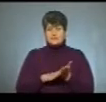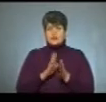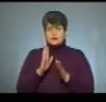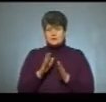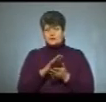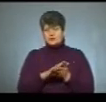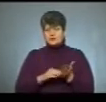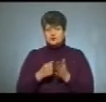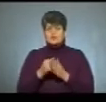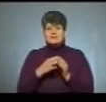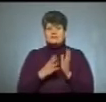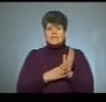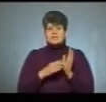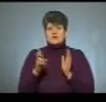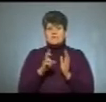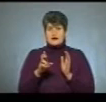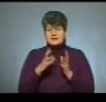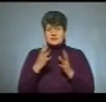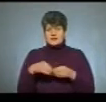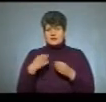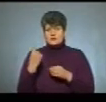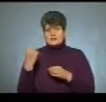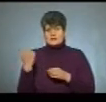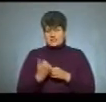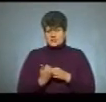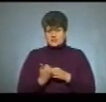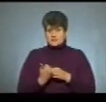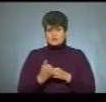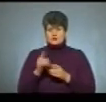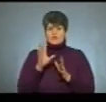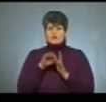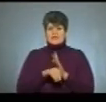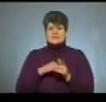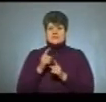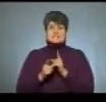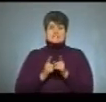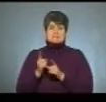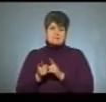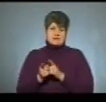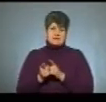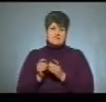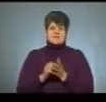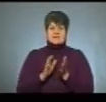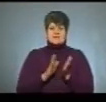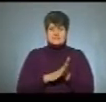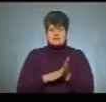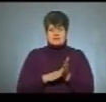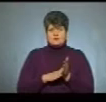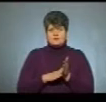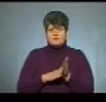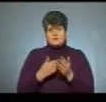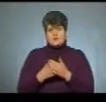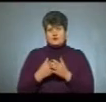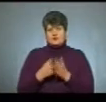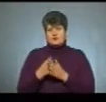19 березня, і потім ще дається тиждень на те, щоб внести зміни до реєстраційних даних. Тобто реально